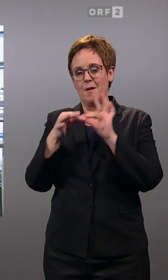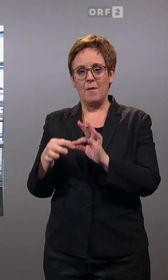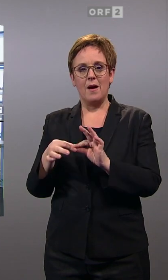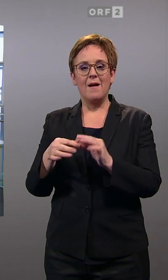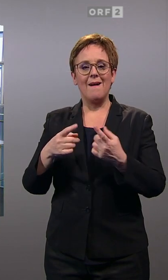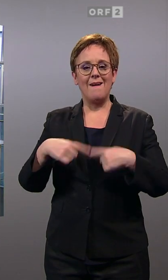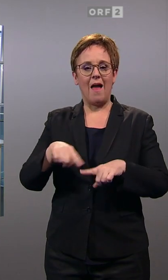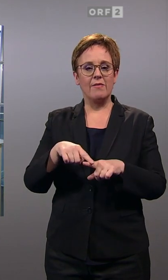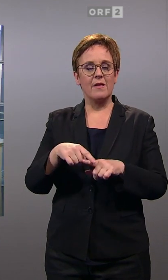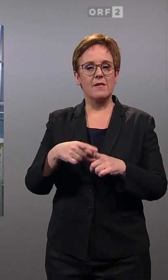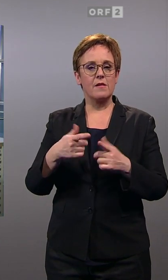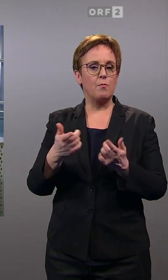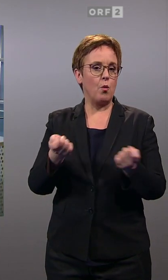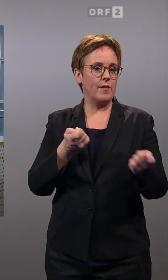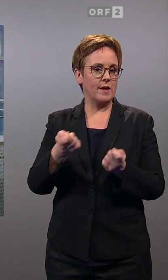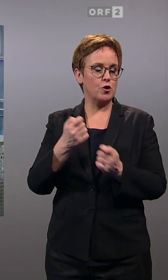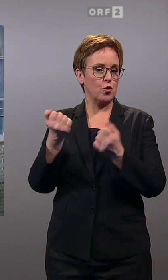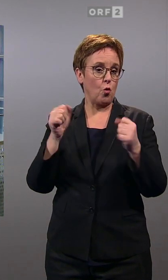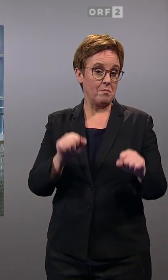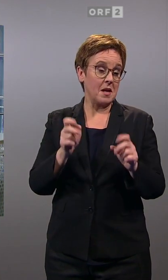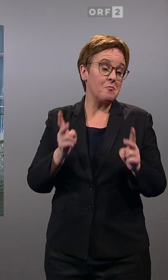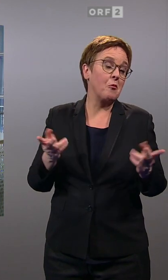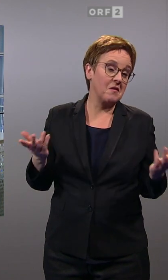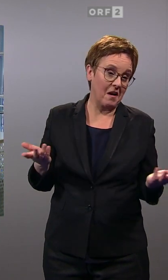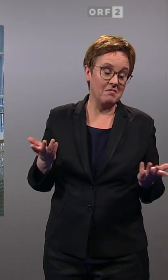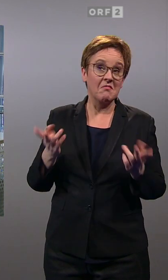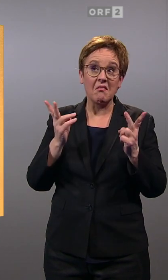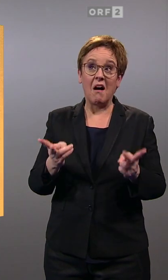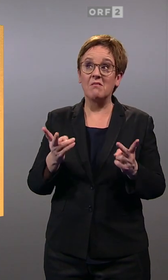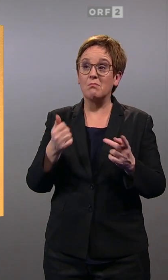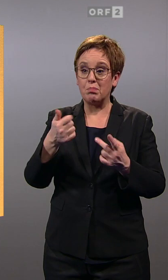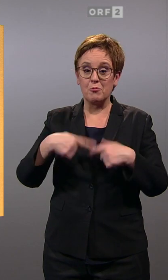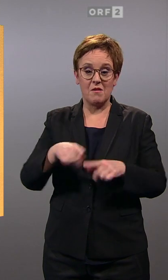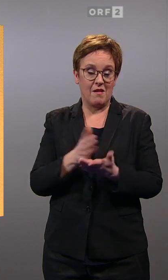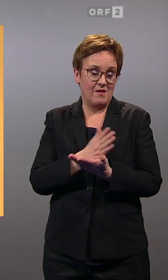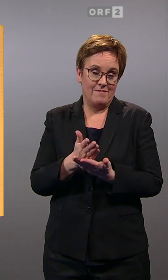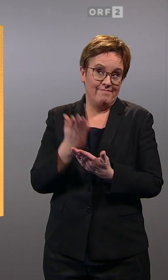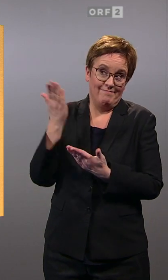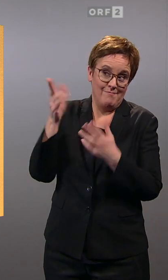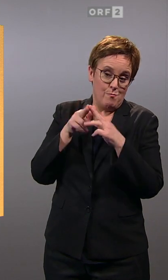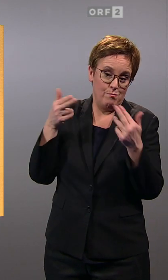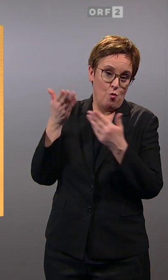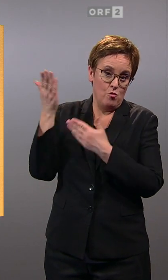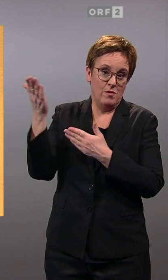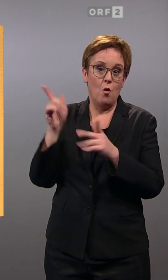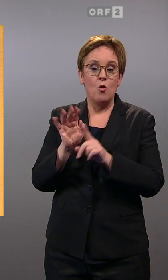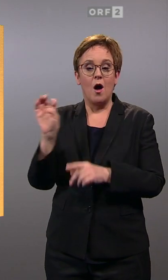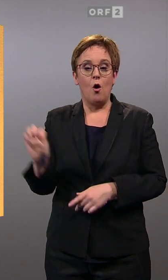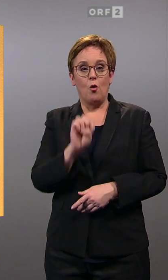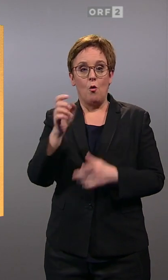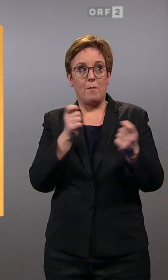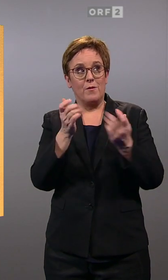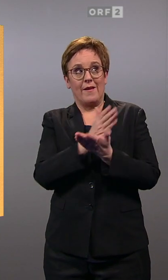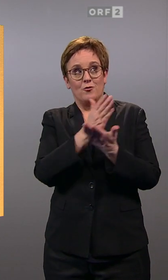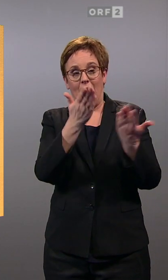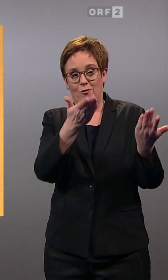landespolitischen Kompetenzen und Möglichkeiten hat man da überhaupt. Denn vieles ist hier von bundespolitischen oder sogar europapolitischen